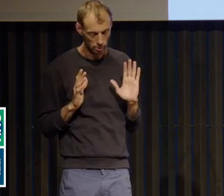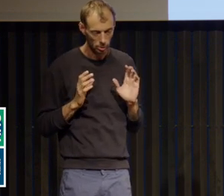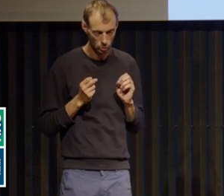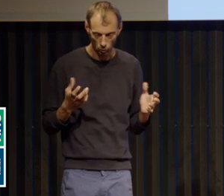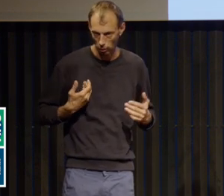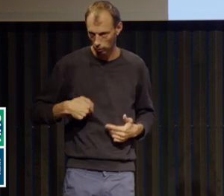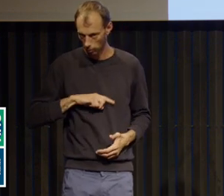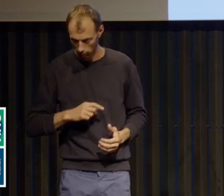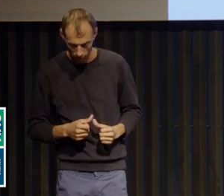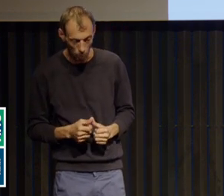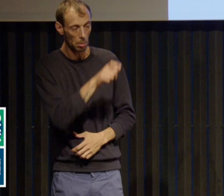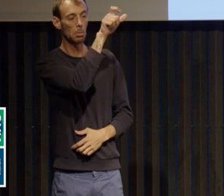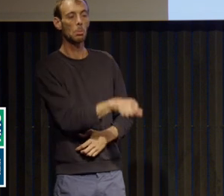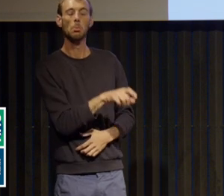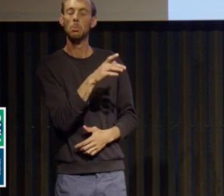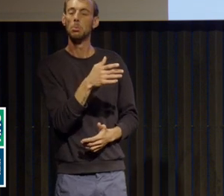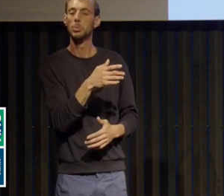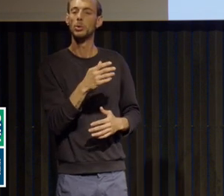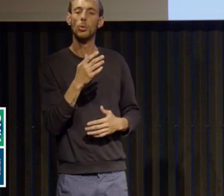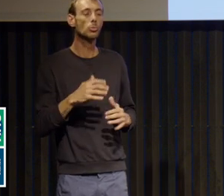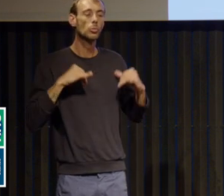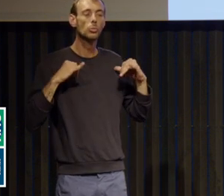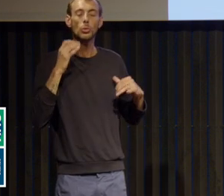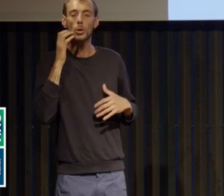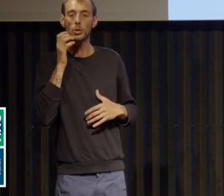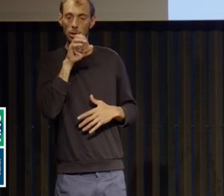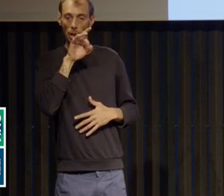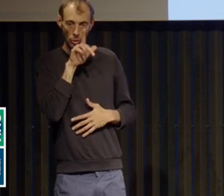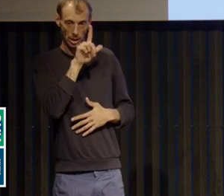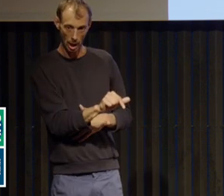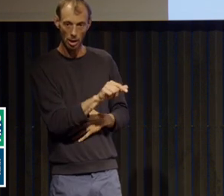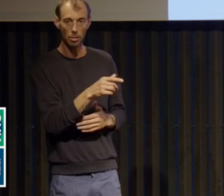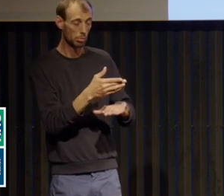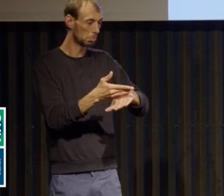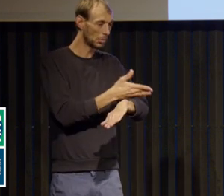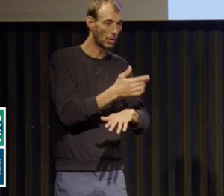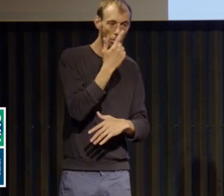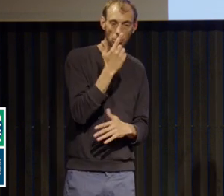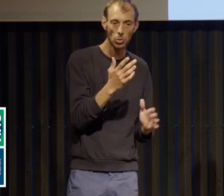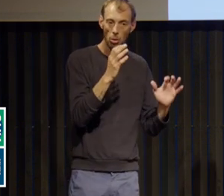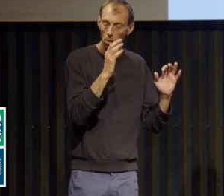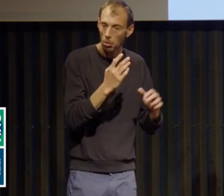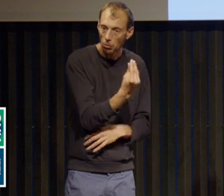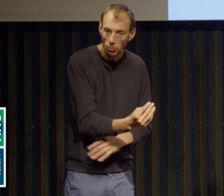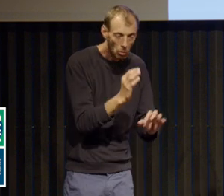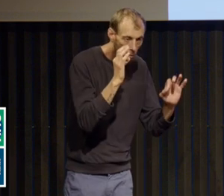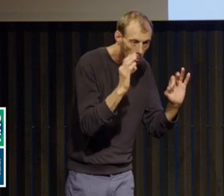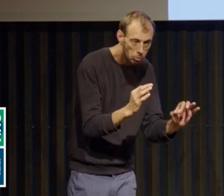la jeune qui déclare une anorexie à l'adolescence a été une enfant assez brillante, une enfant soleil, donnant satisfaction,